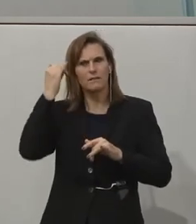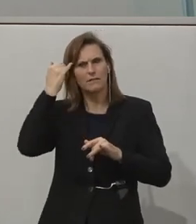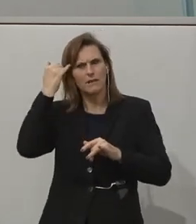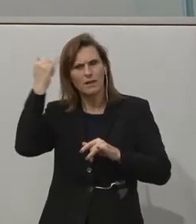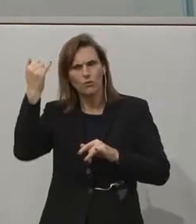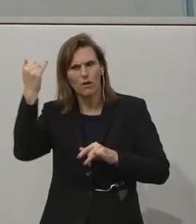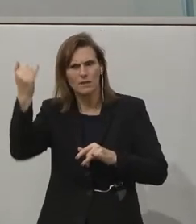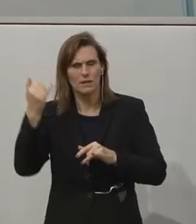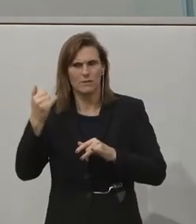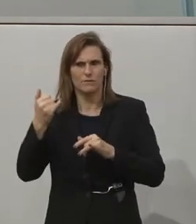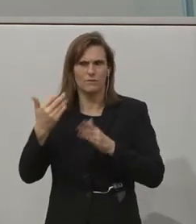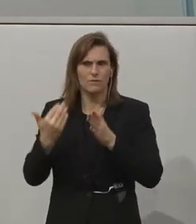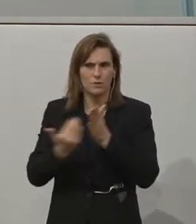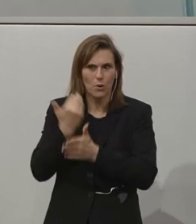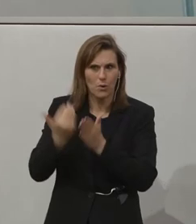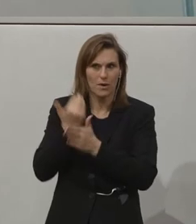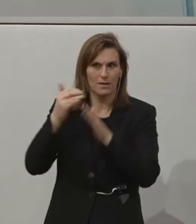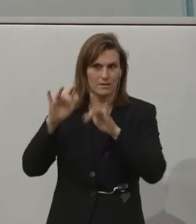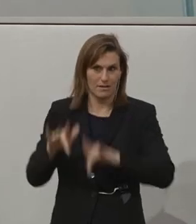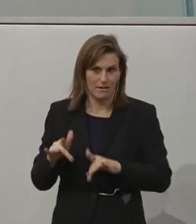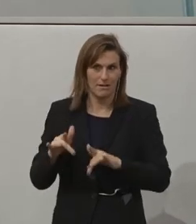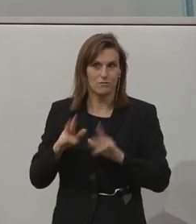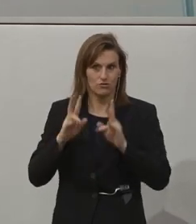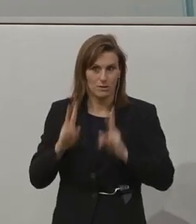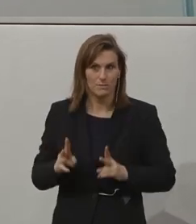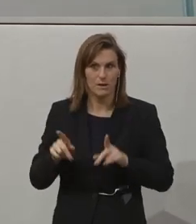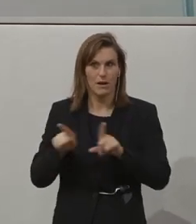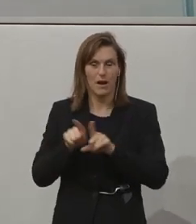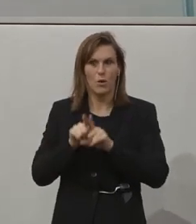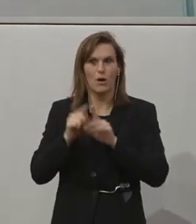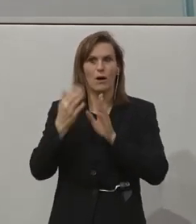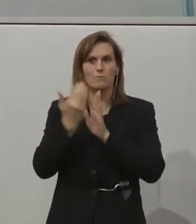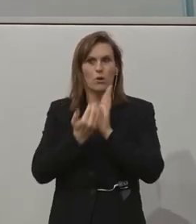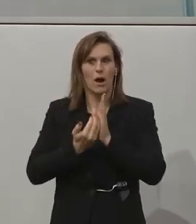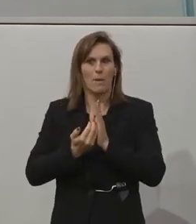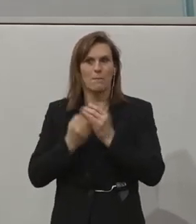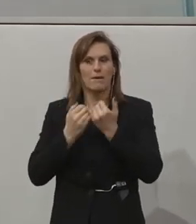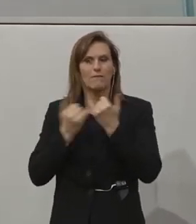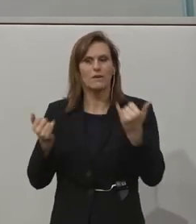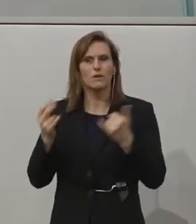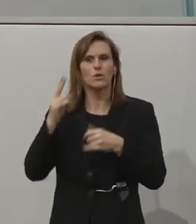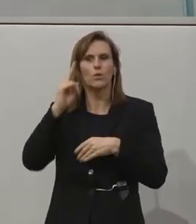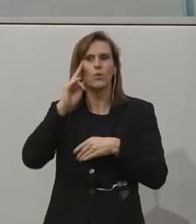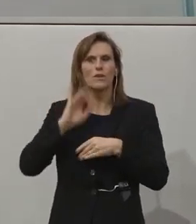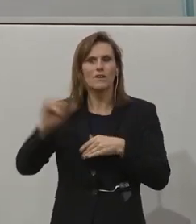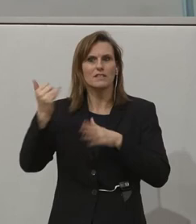it is, it growing throughout the country. We are at this level of university program